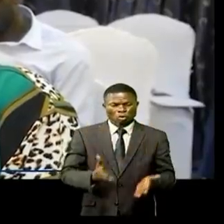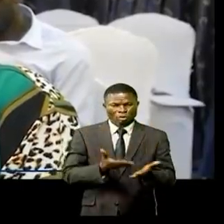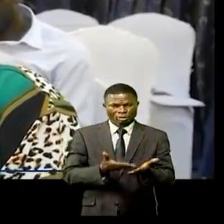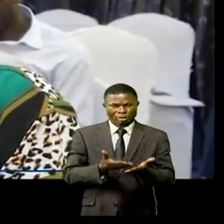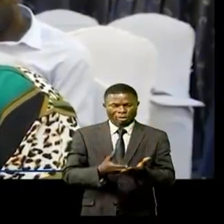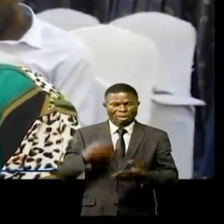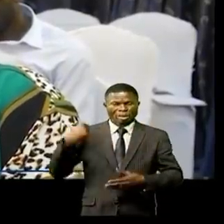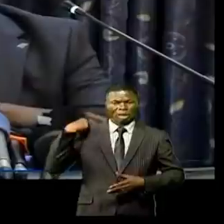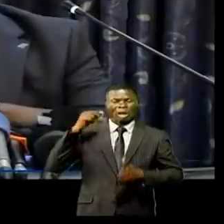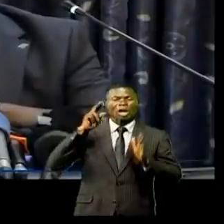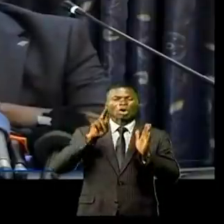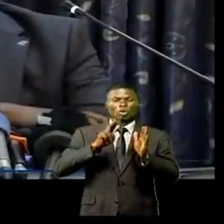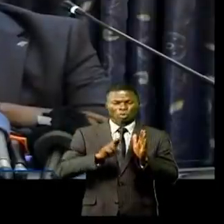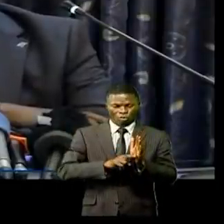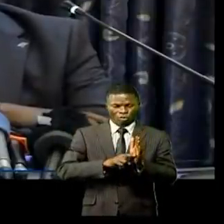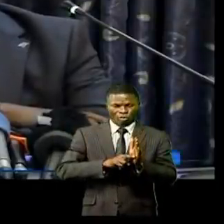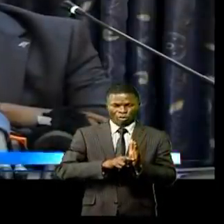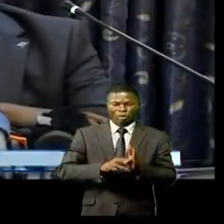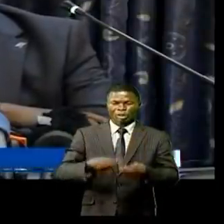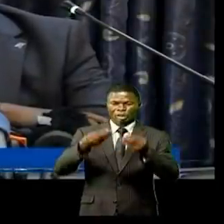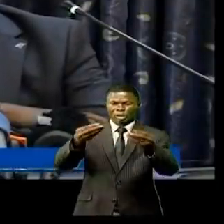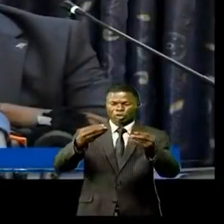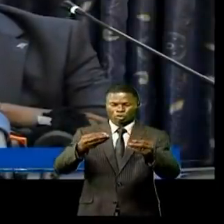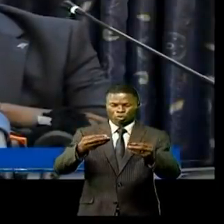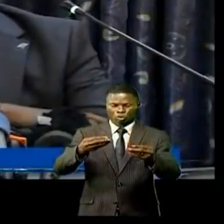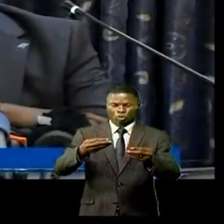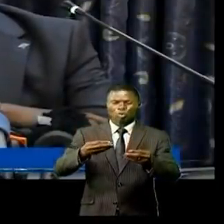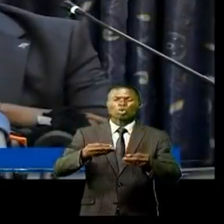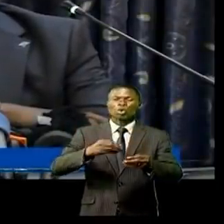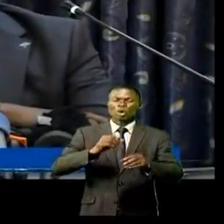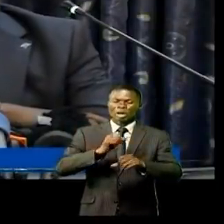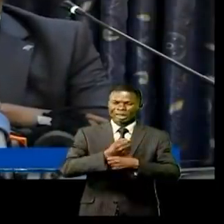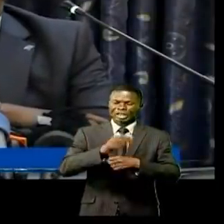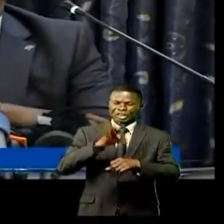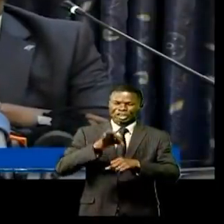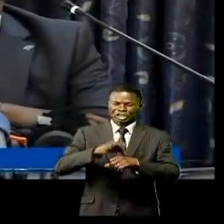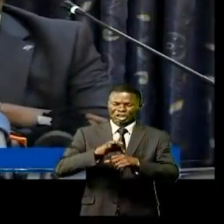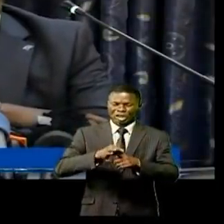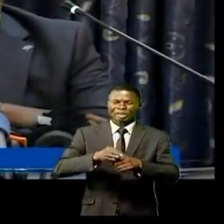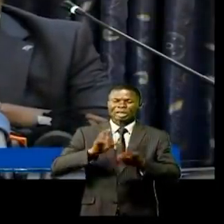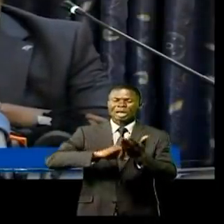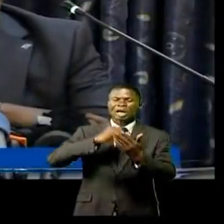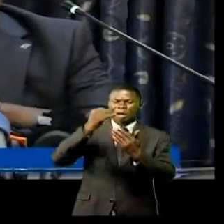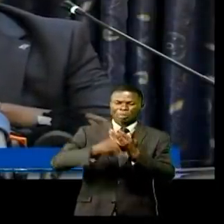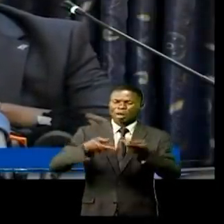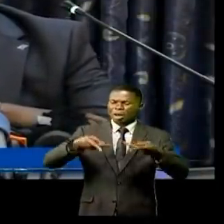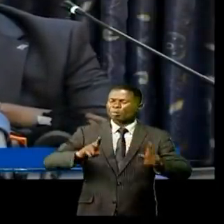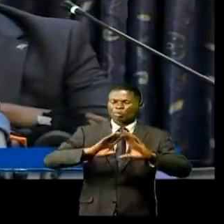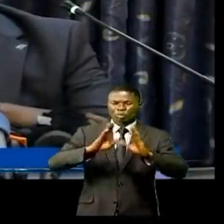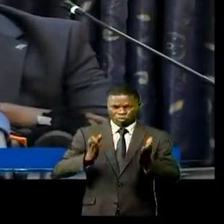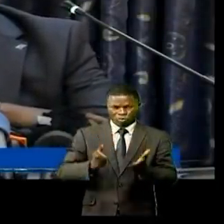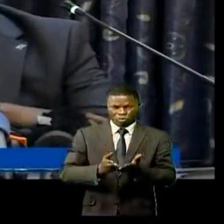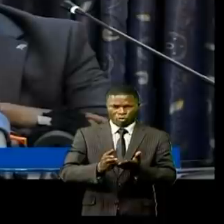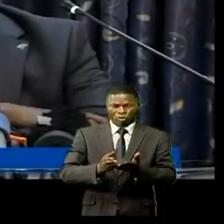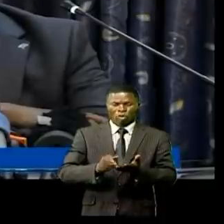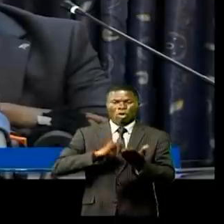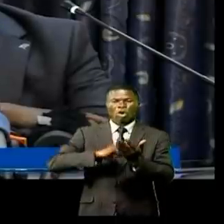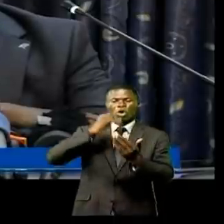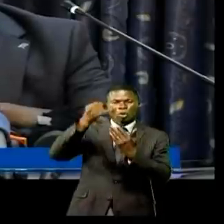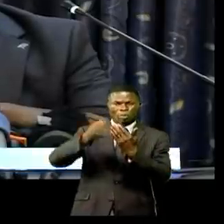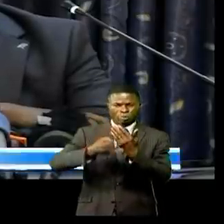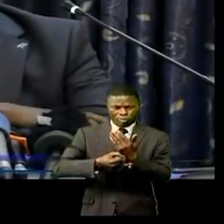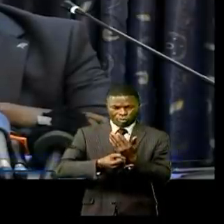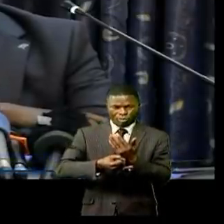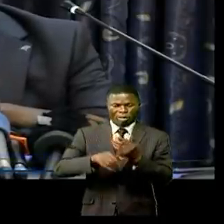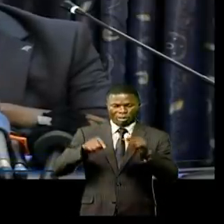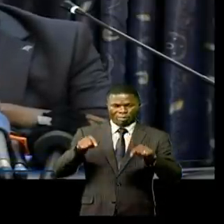le gouvernement qui a donné toutes les licences au projet. Il a donné toutes les autorisations qui permettent au projet maintenant